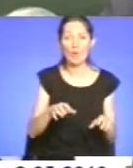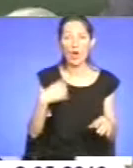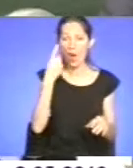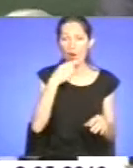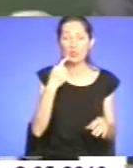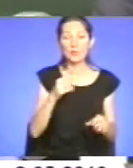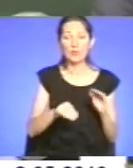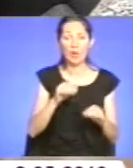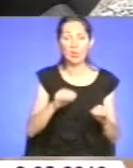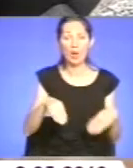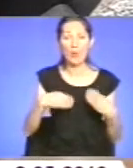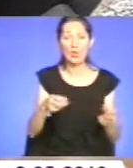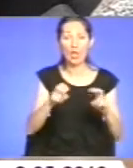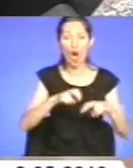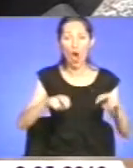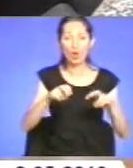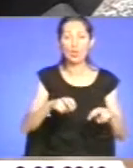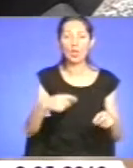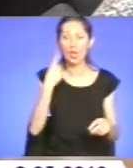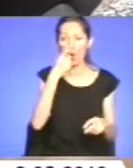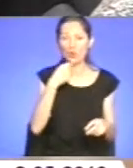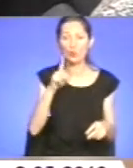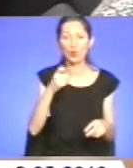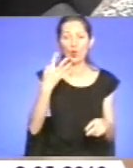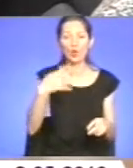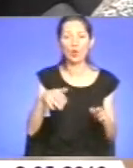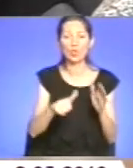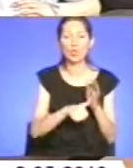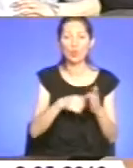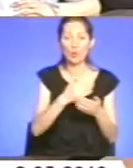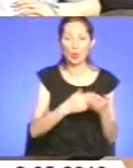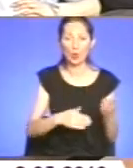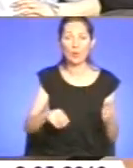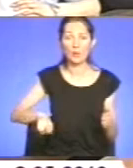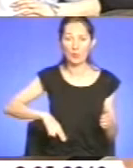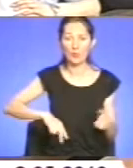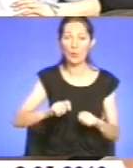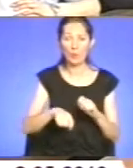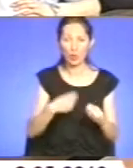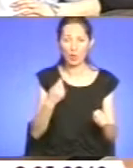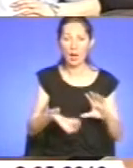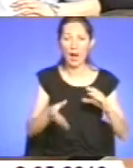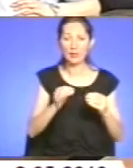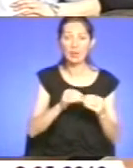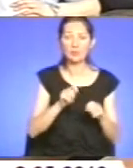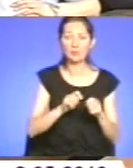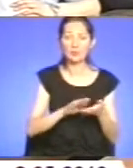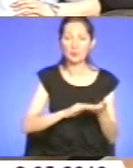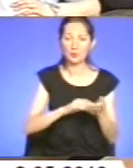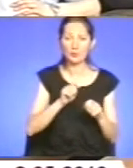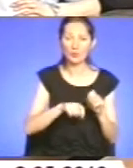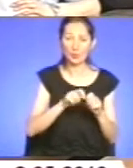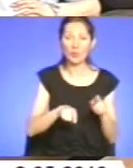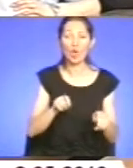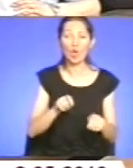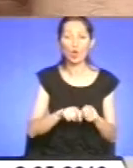на розгляд судів 146 протоколів про адміністративні правопорушення. За результатами повторних перевірок з контролю повноти виконання